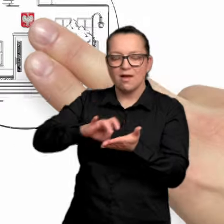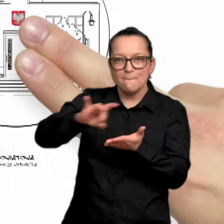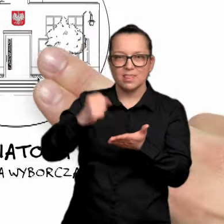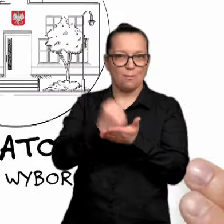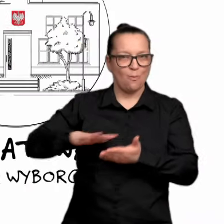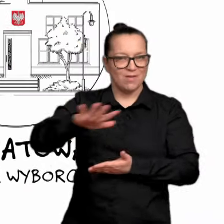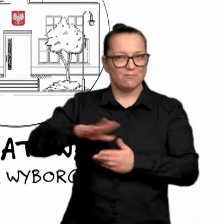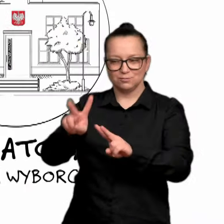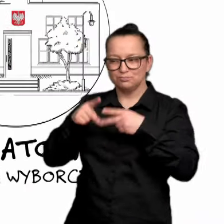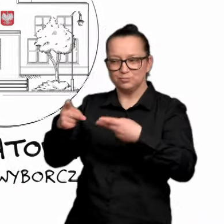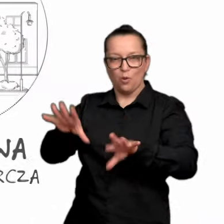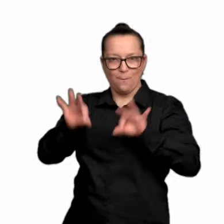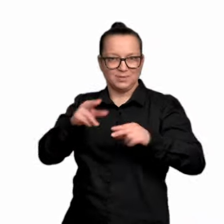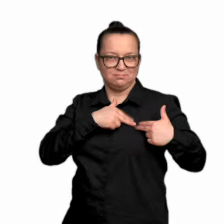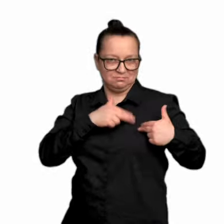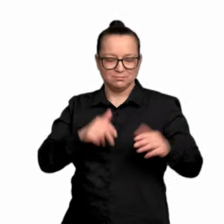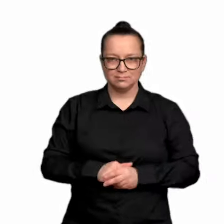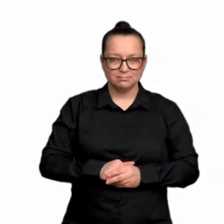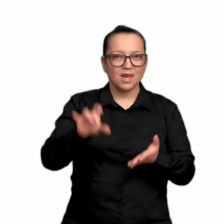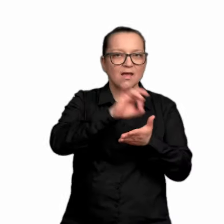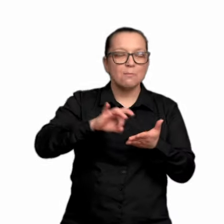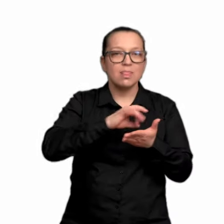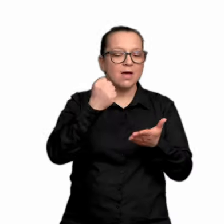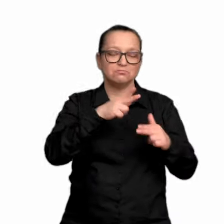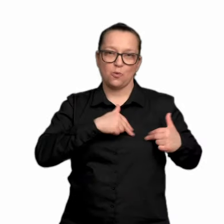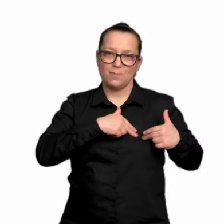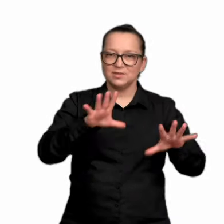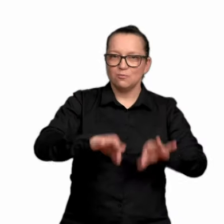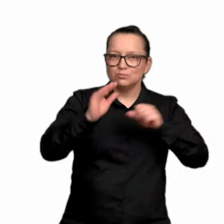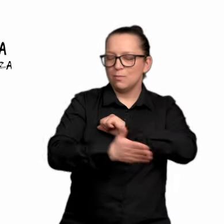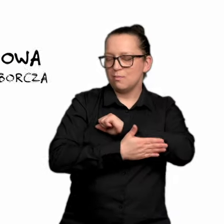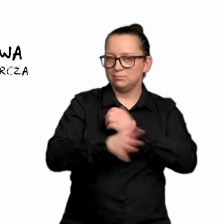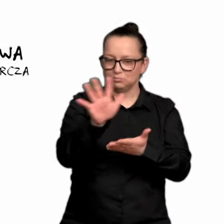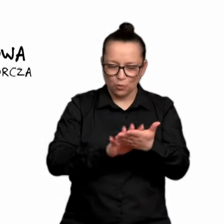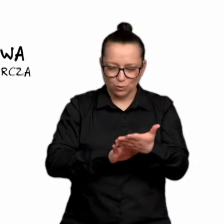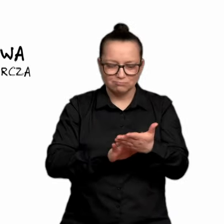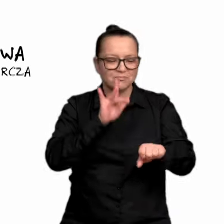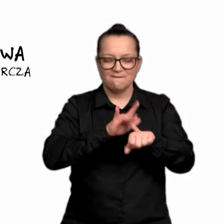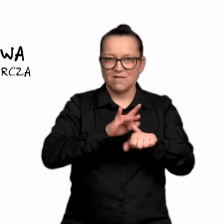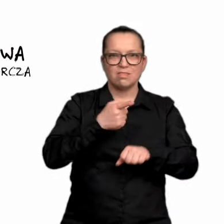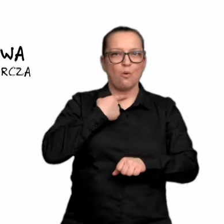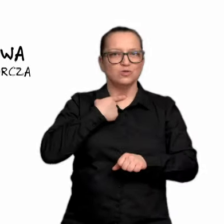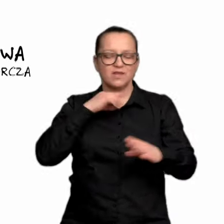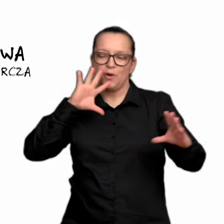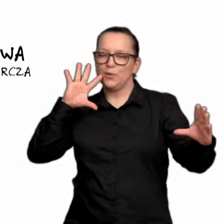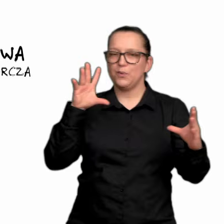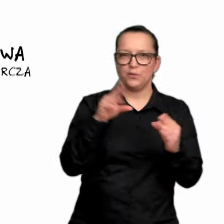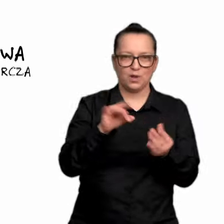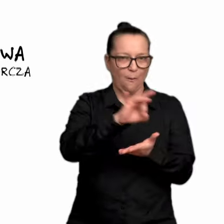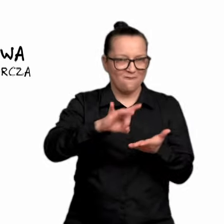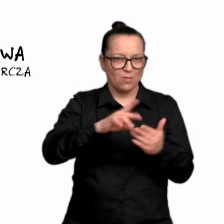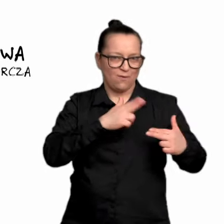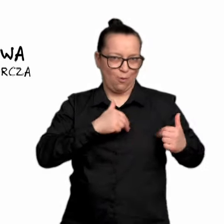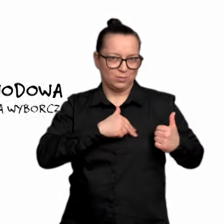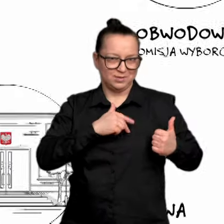gminnej i do powiatowej komisji wyborczej. Gminna komisja wyborcza na podstawie protokołów z wynikami głosowania ze wszystkich obwodowych